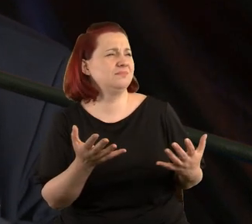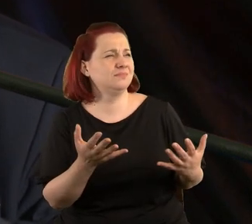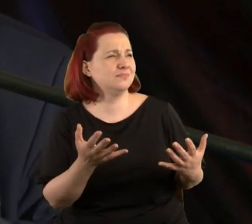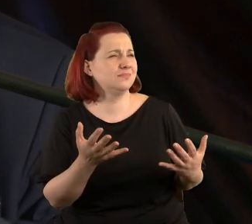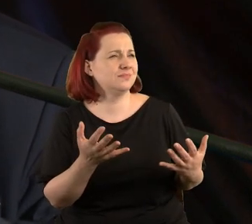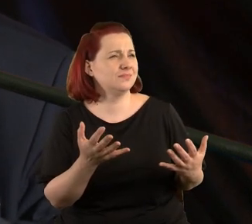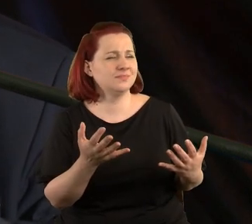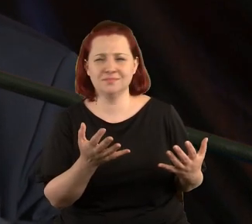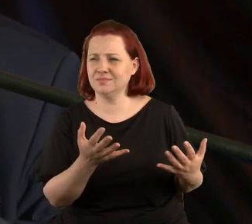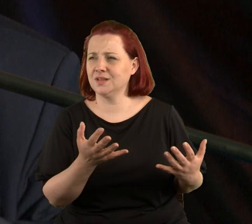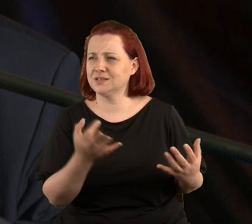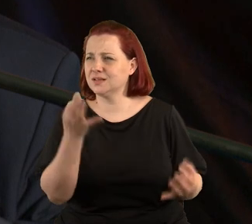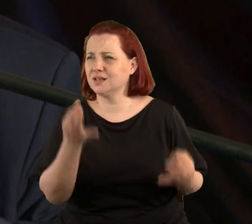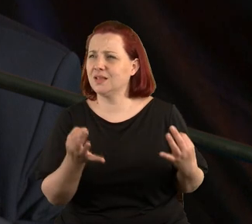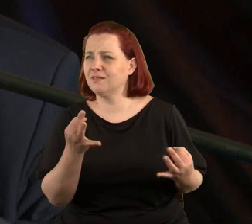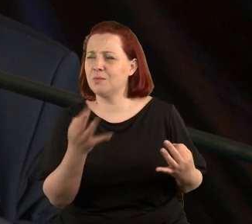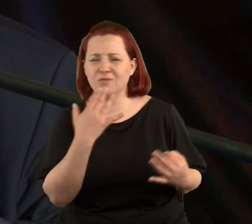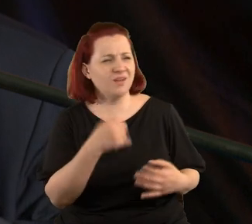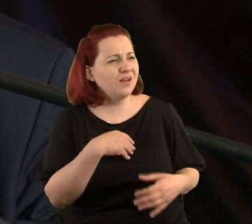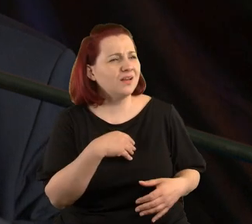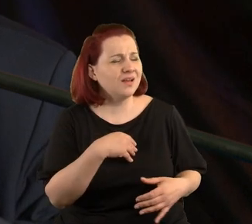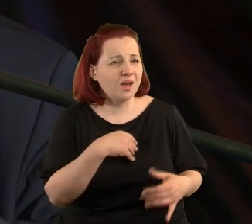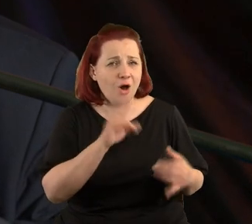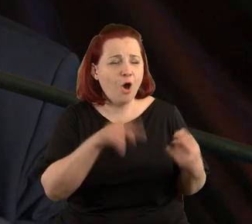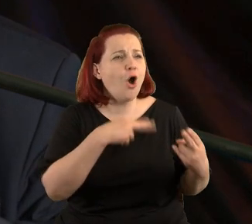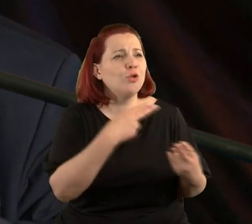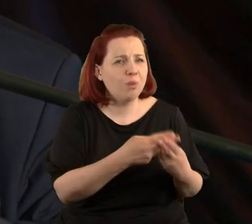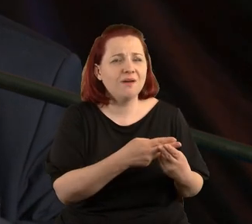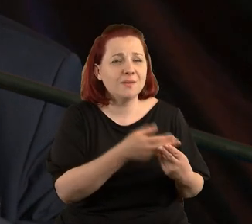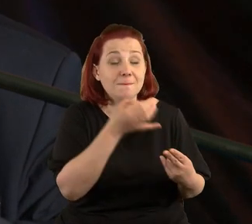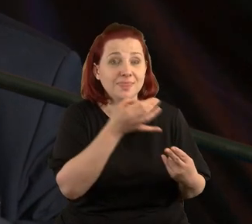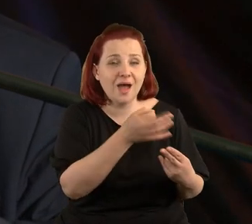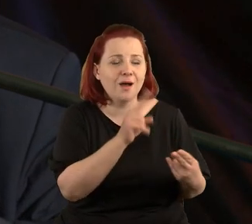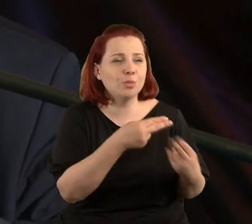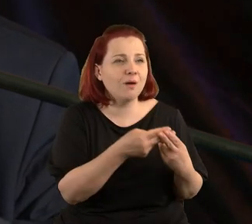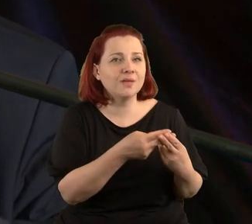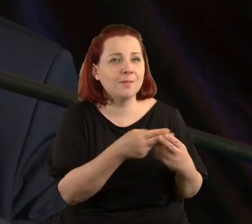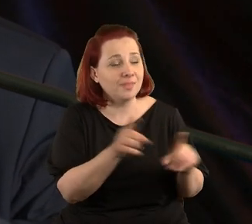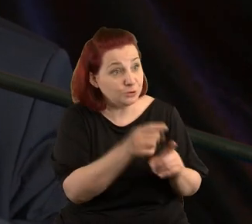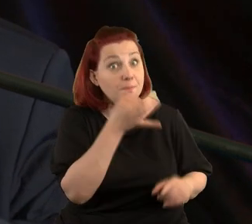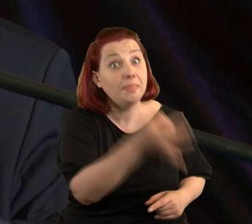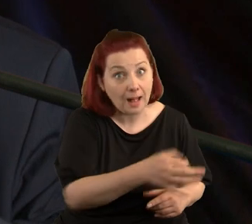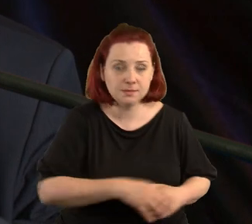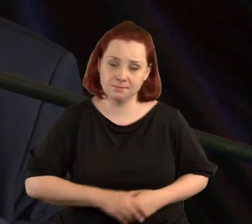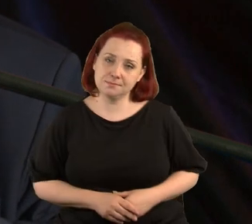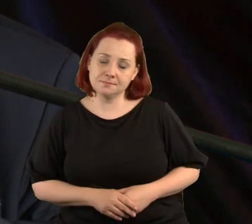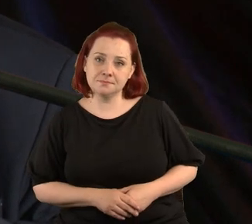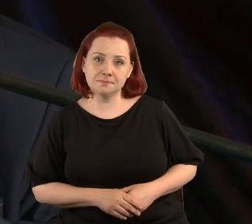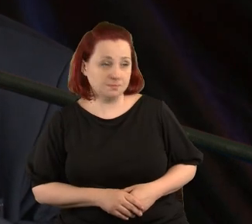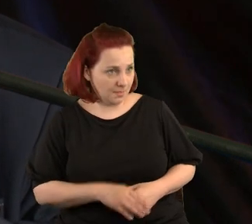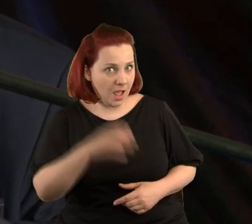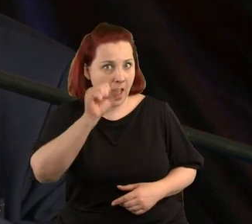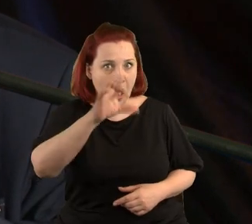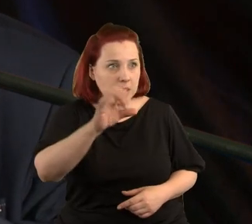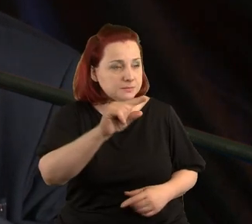zastanawiam się i mówi, wie pani co, odpowiem pani na to pytanie również pytaniem. Czy w